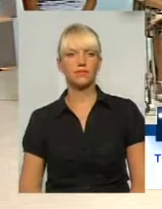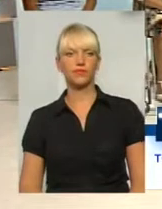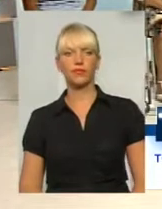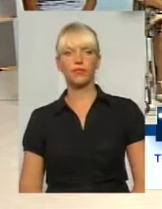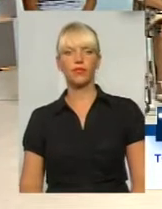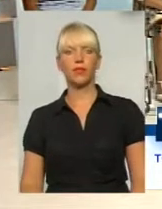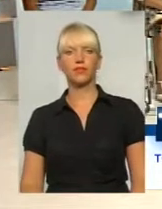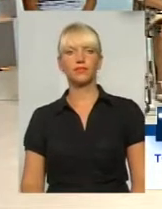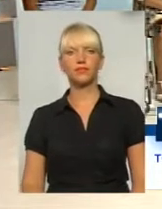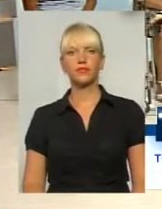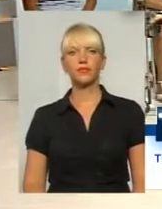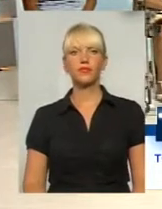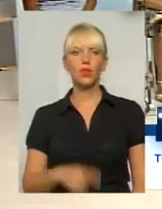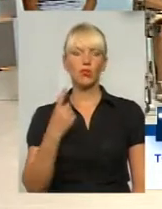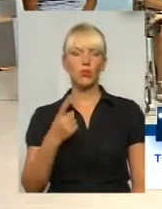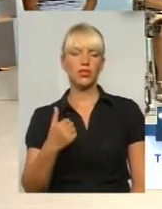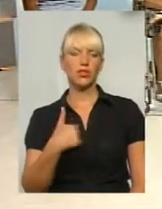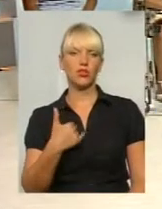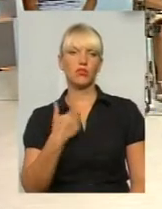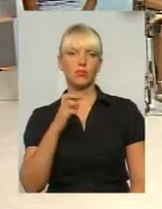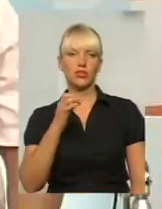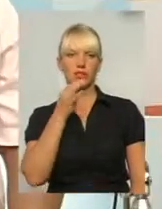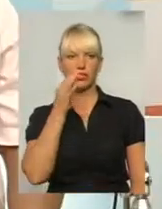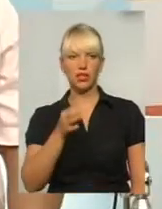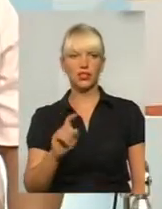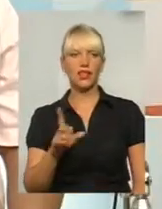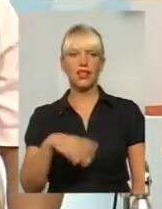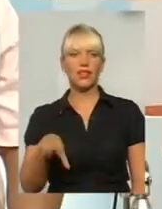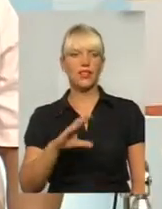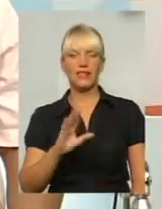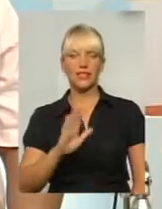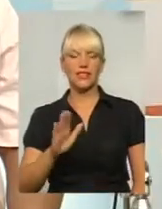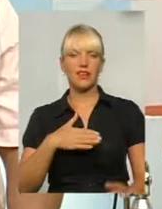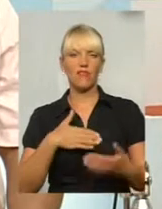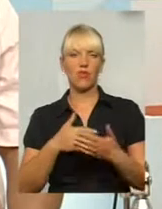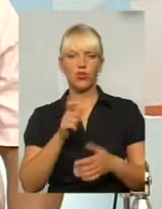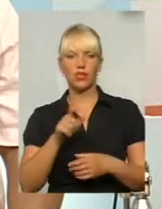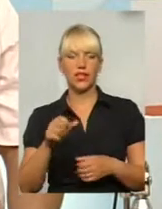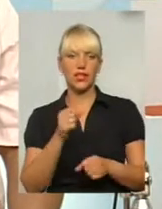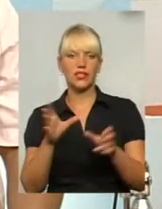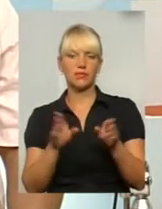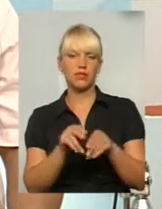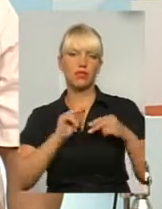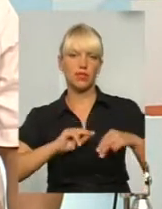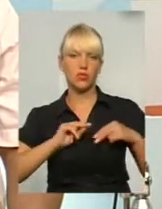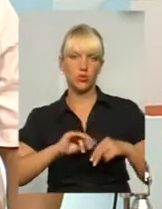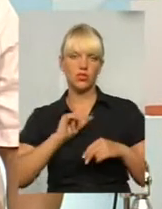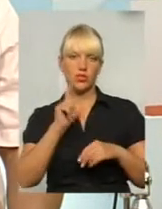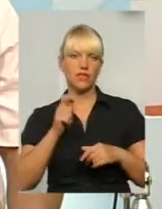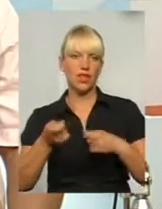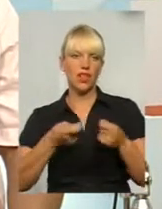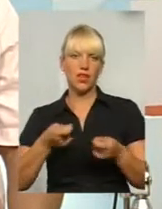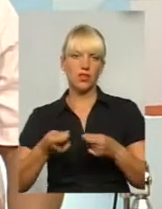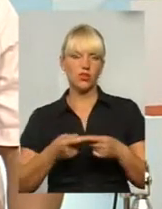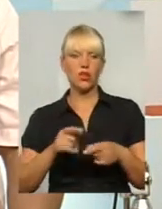По-перше, я хотів би сказати про те, що не всі волонтери співпрацюють з владою, а більшість волонтерів досить